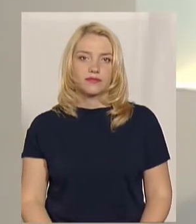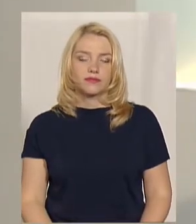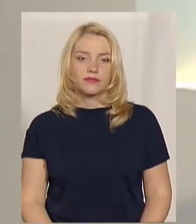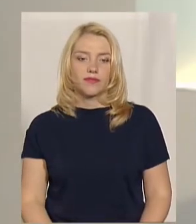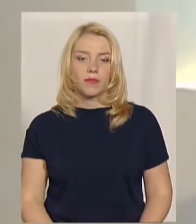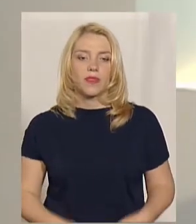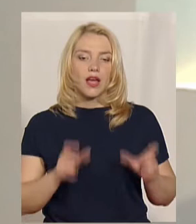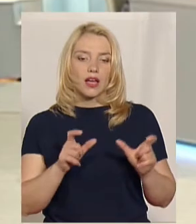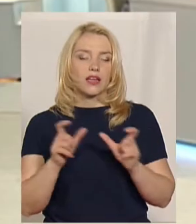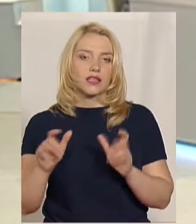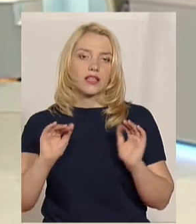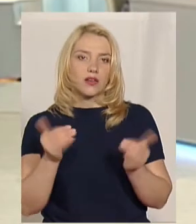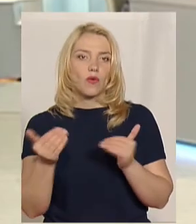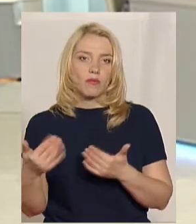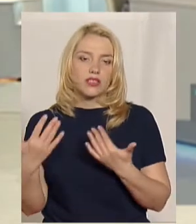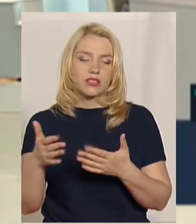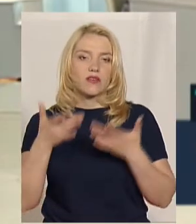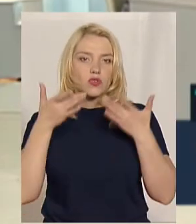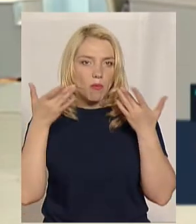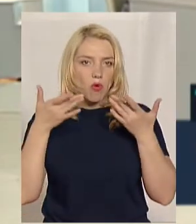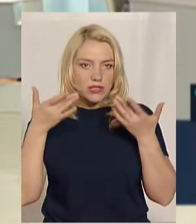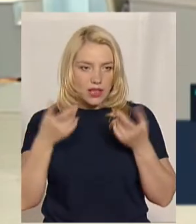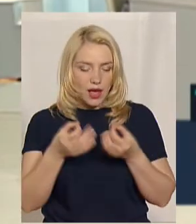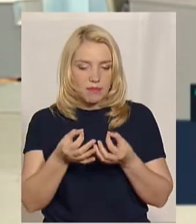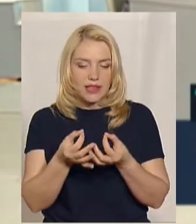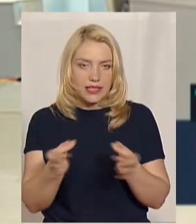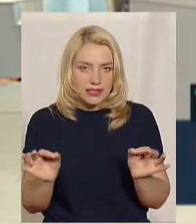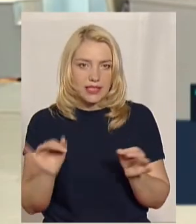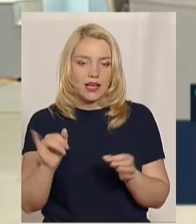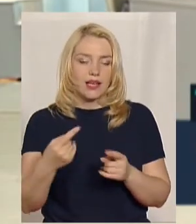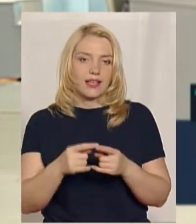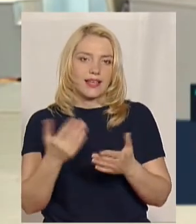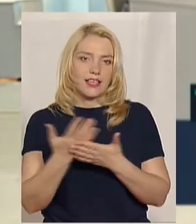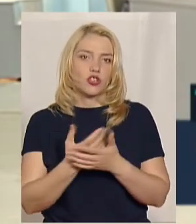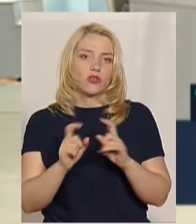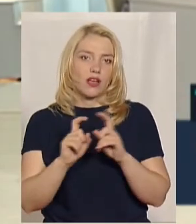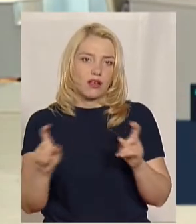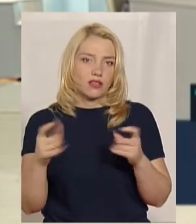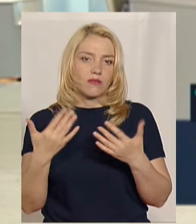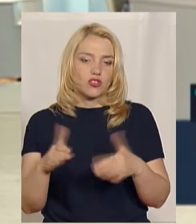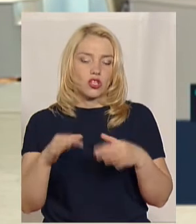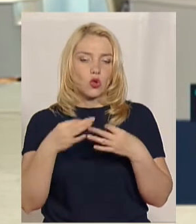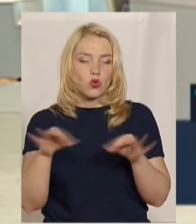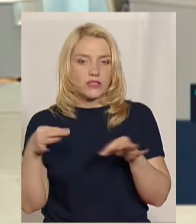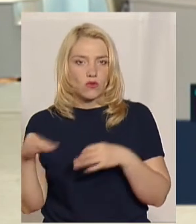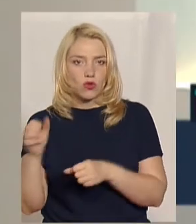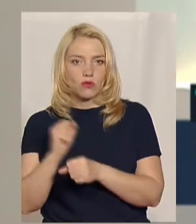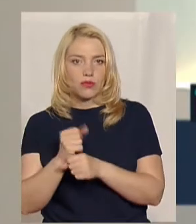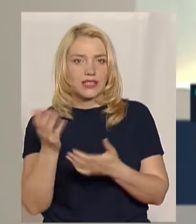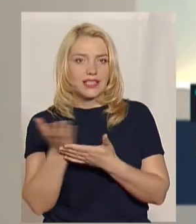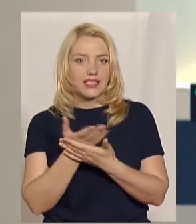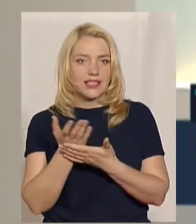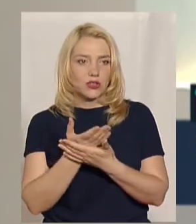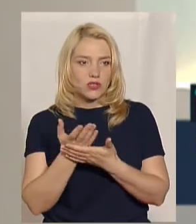Карантинні обмеження послабилися, кінотеатрам дозволено проводити сеанси. Кіносеанси. Ви будете